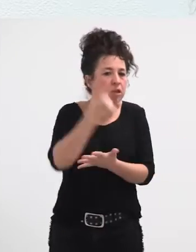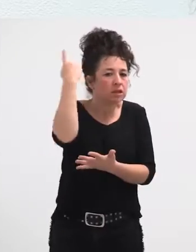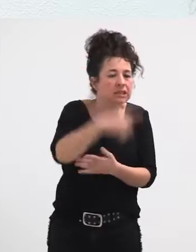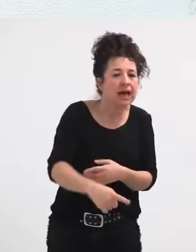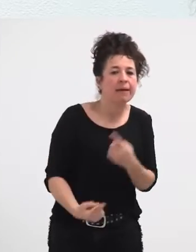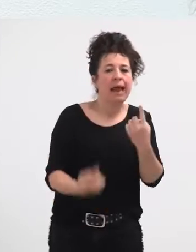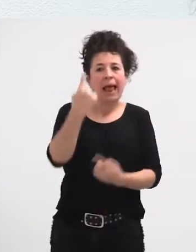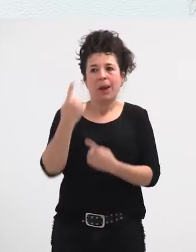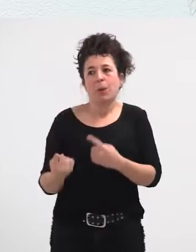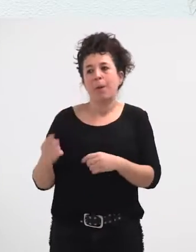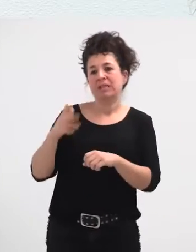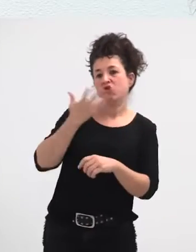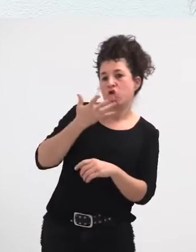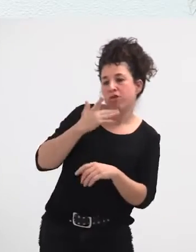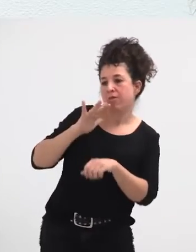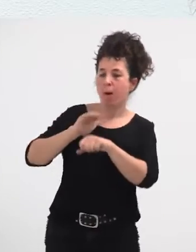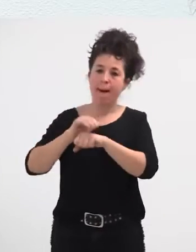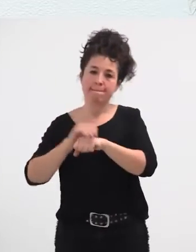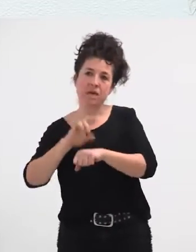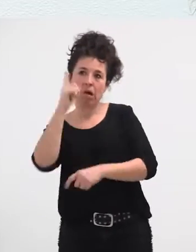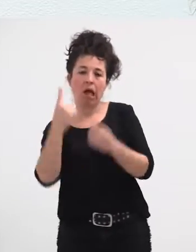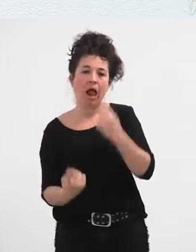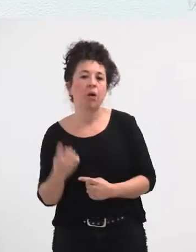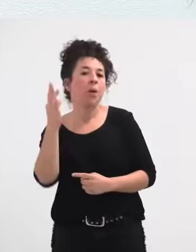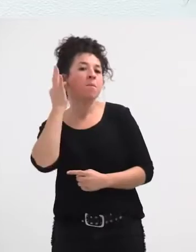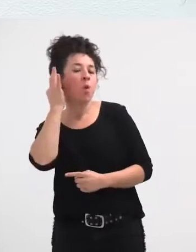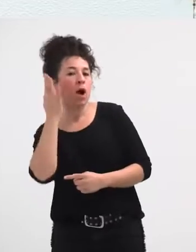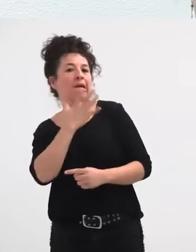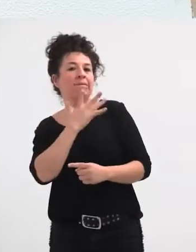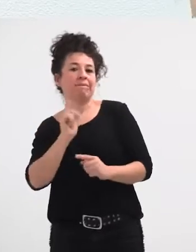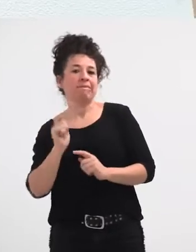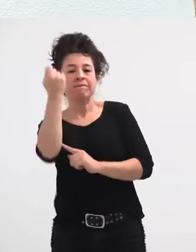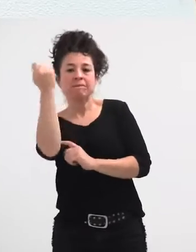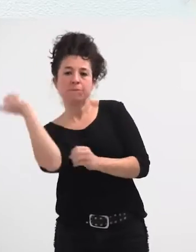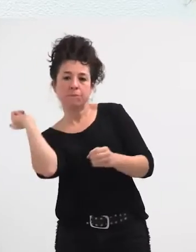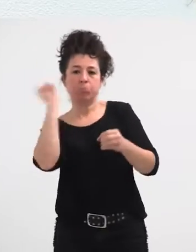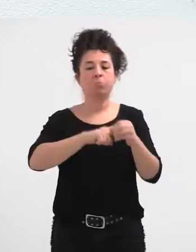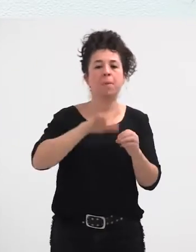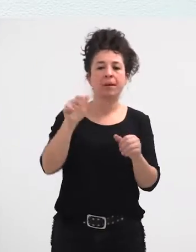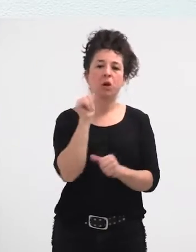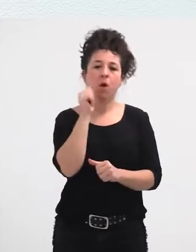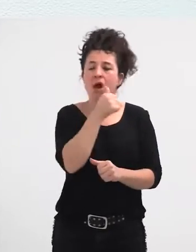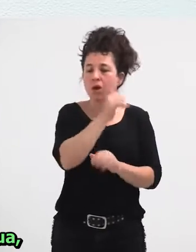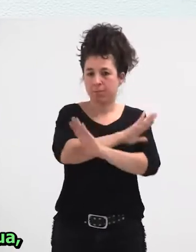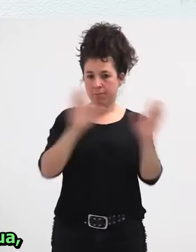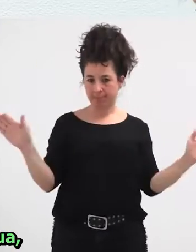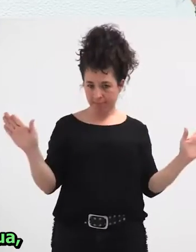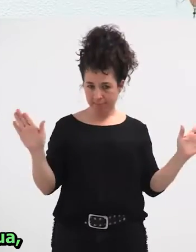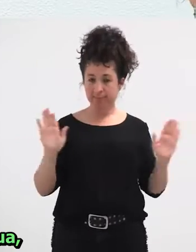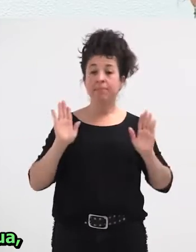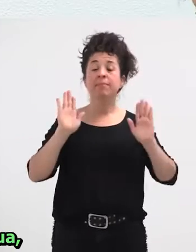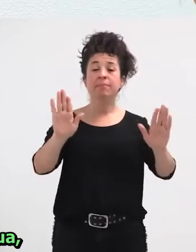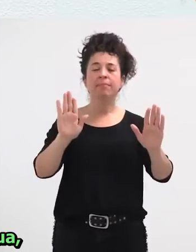ezagunan behaten bitarte ez edo horrela, emakume balortzen zuena alardean ateratzea, baina modu anonimo agatean esango geluke, baina